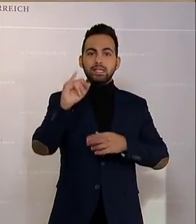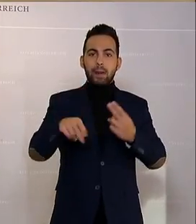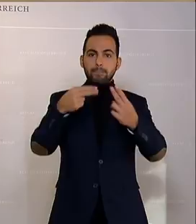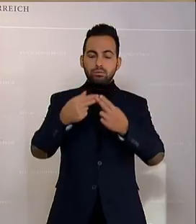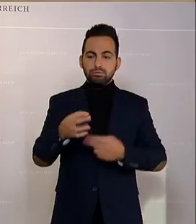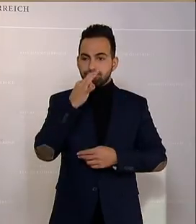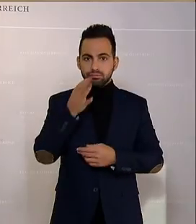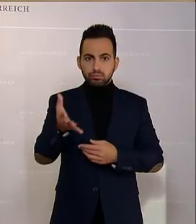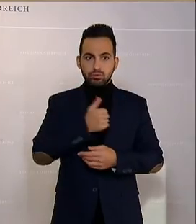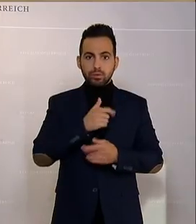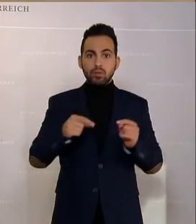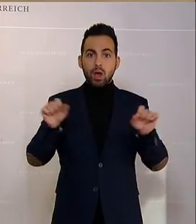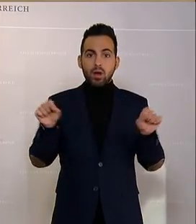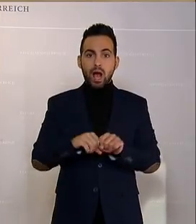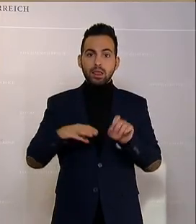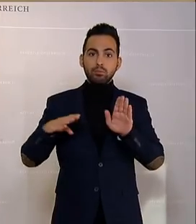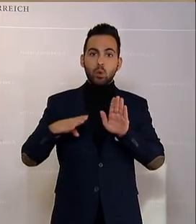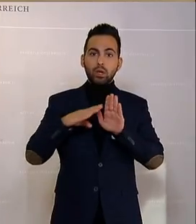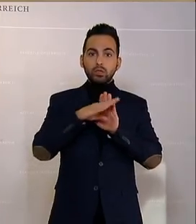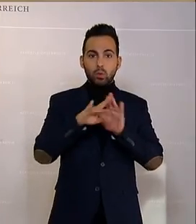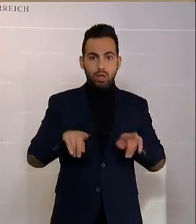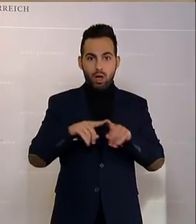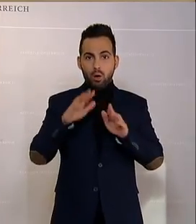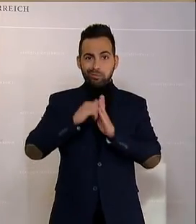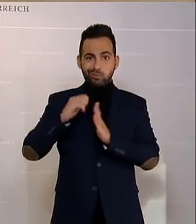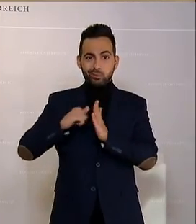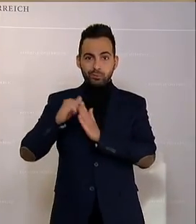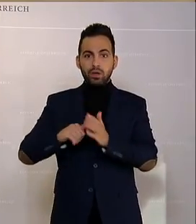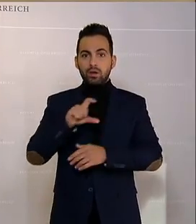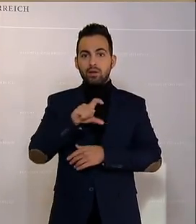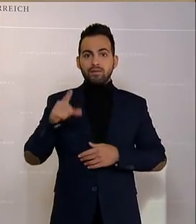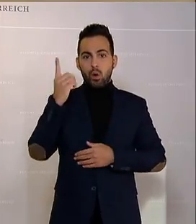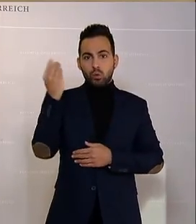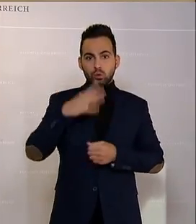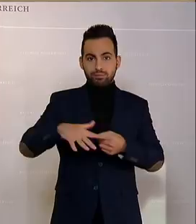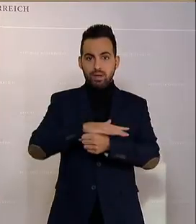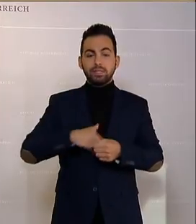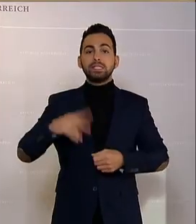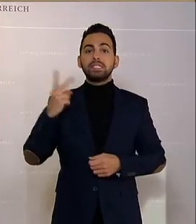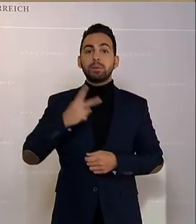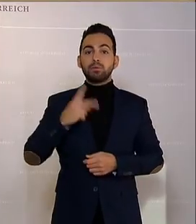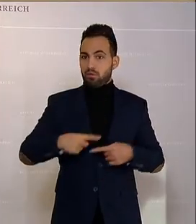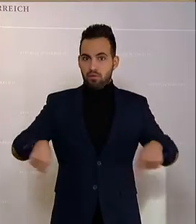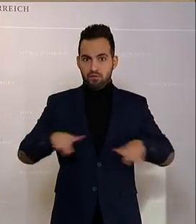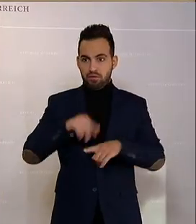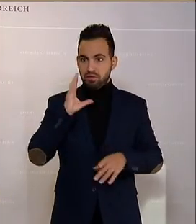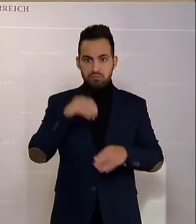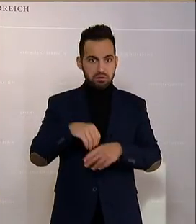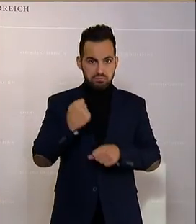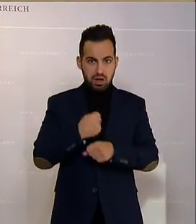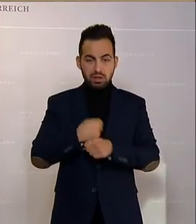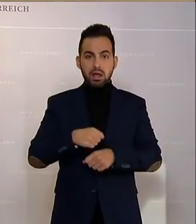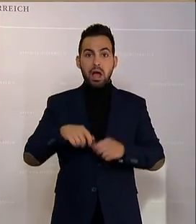Also wir haben auch hier die kalte Progression im Fachhochschulbereich. Selbstverständlich werden wir hier nicht zustimmen. einem Antrag